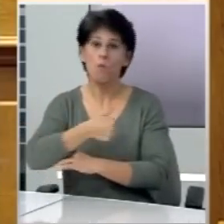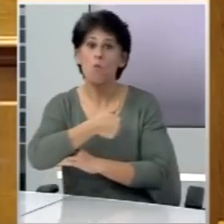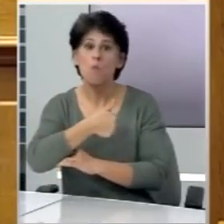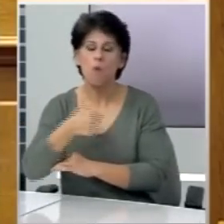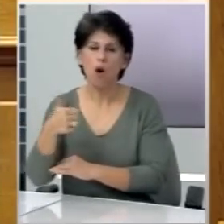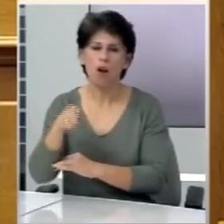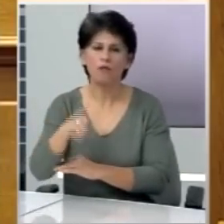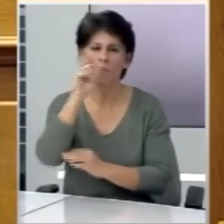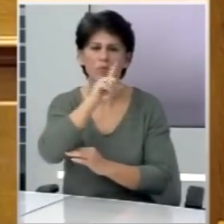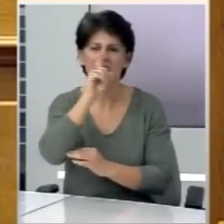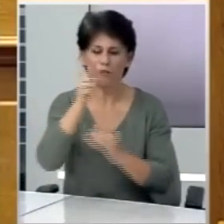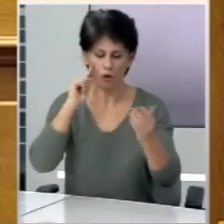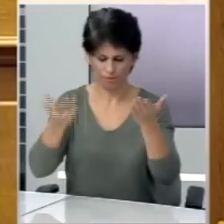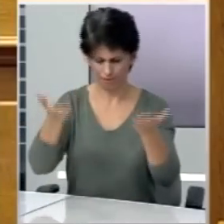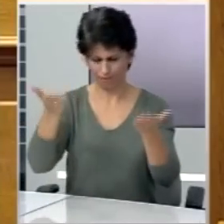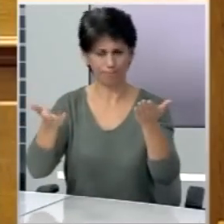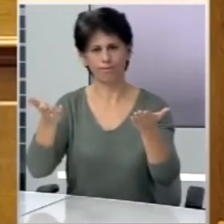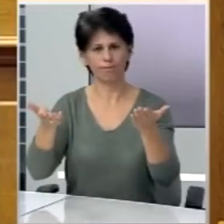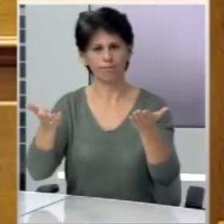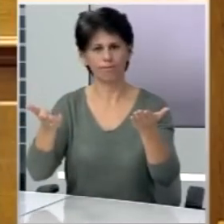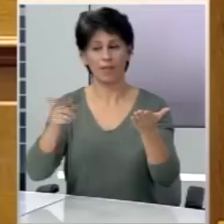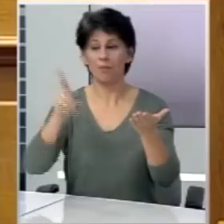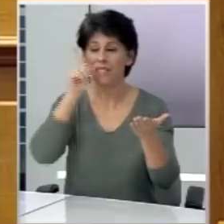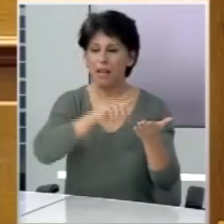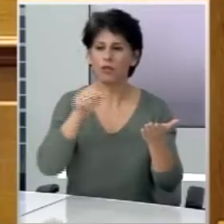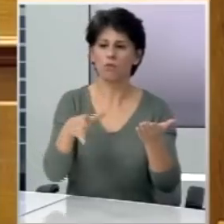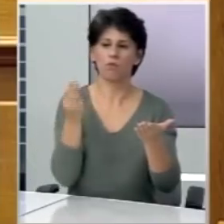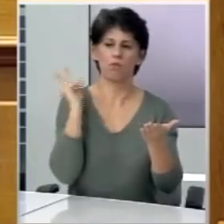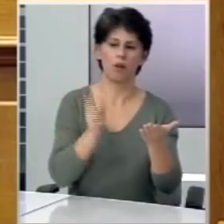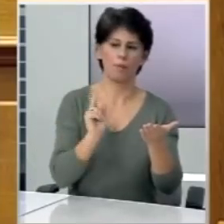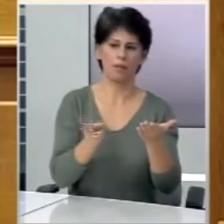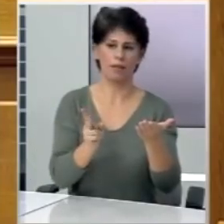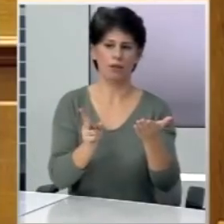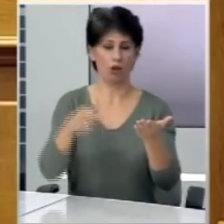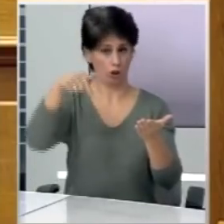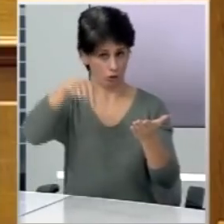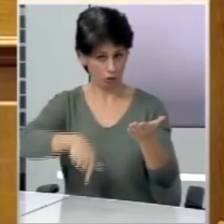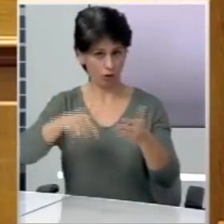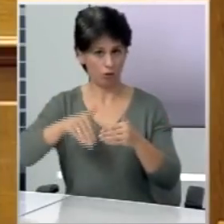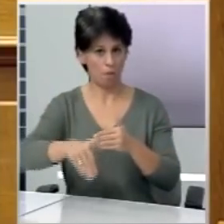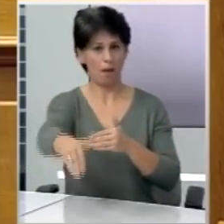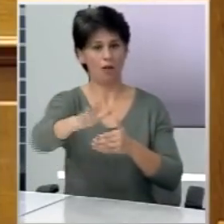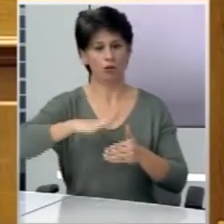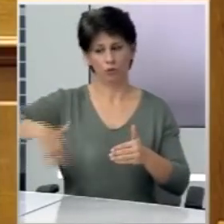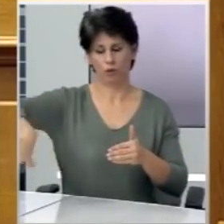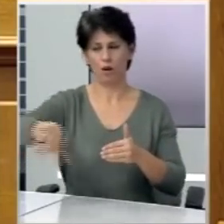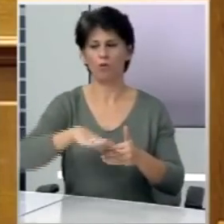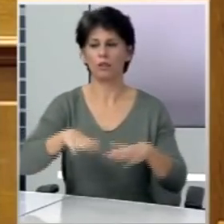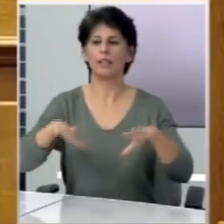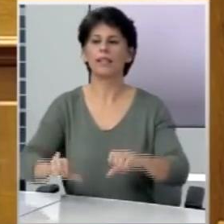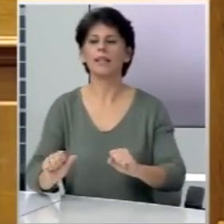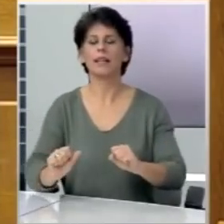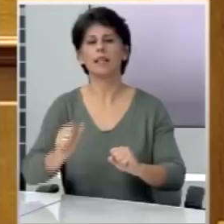που αυτό το ψευτοδίλημα είναι εξίσου επικίνδυνο για το παρόν και το μέλλον του λαού μας, για τα